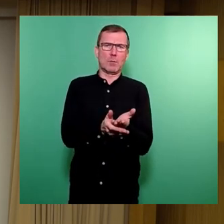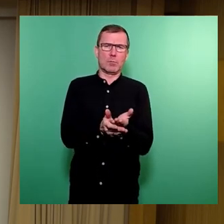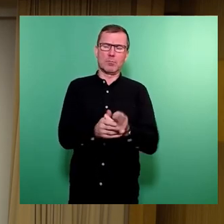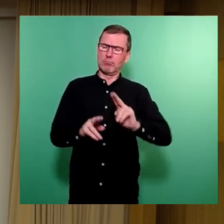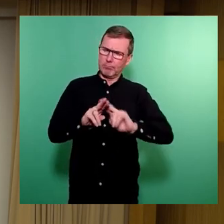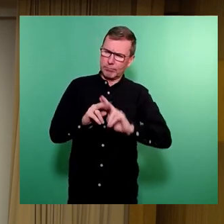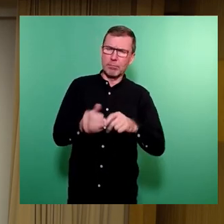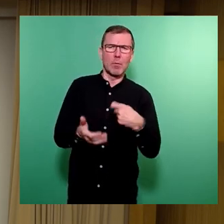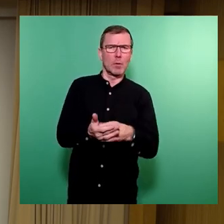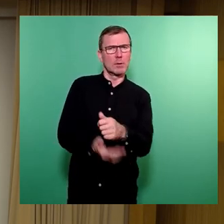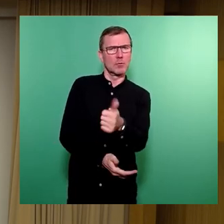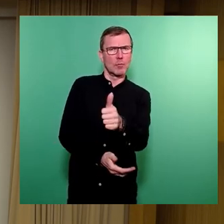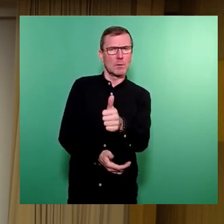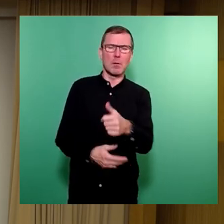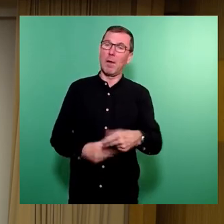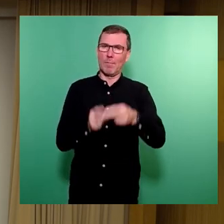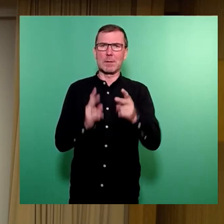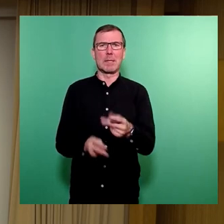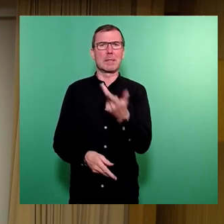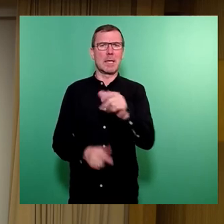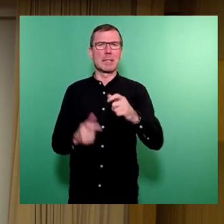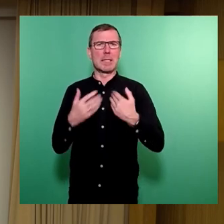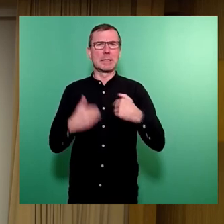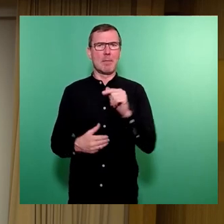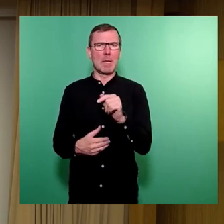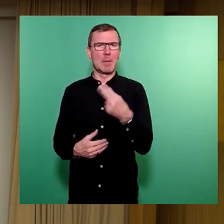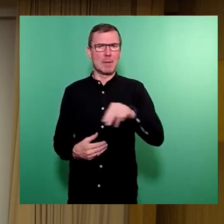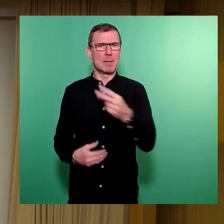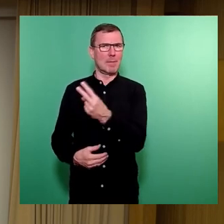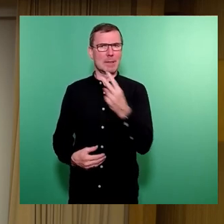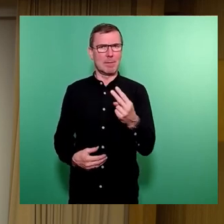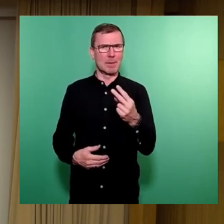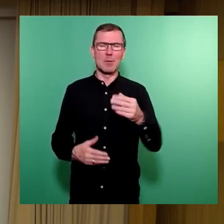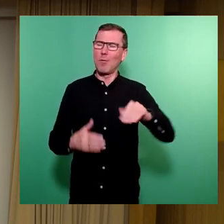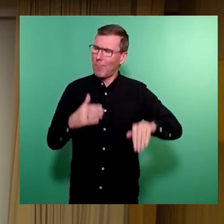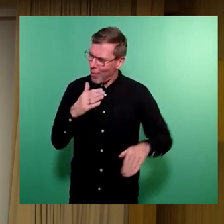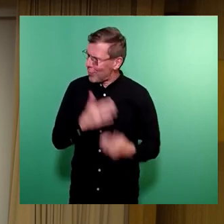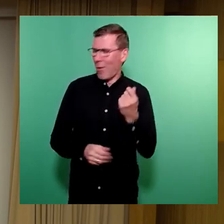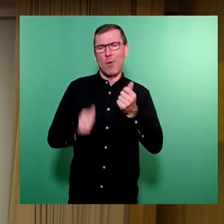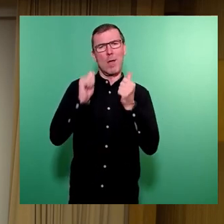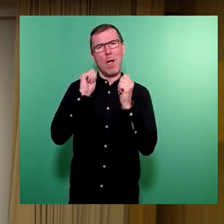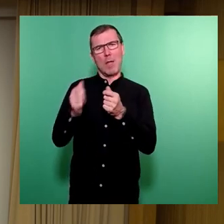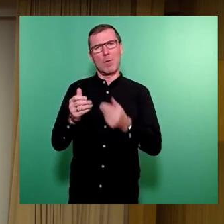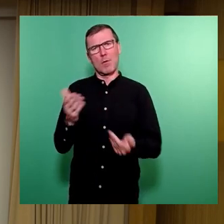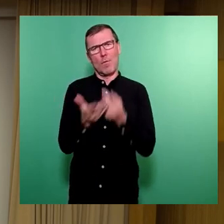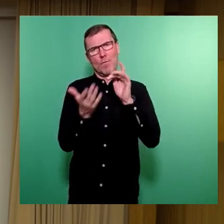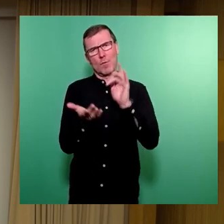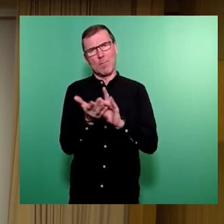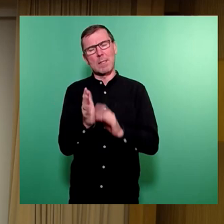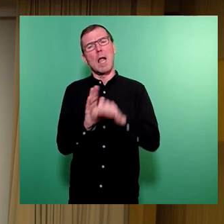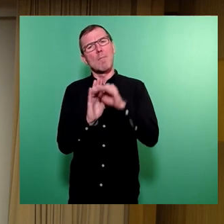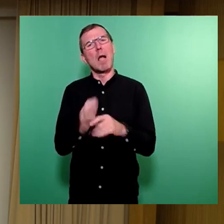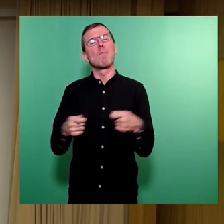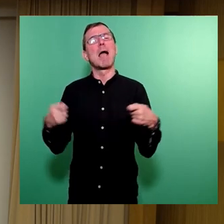Kostenschätzung fristgemäß zum 30. September 2022 erneut Fördermittel aus dem Programm Investive